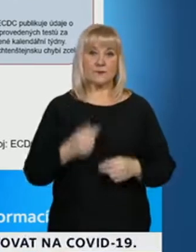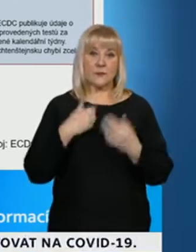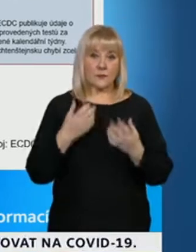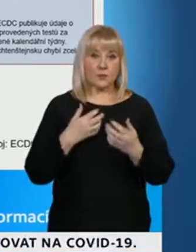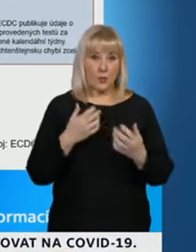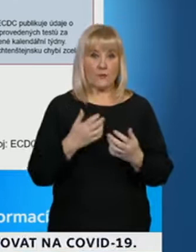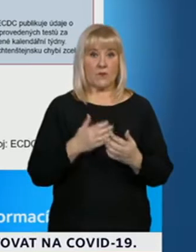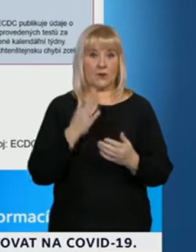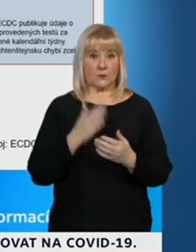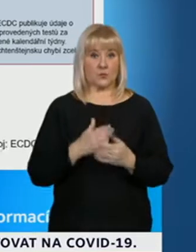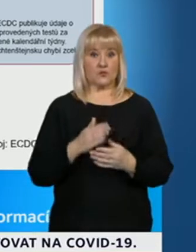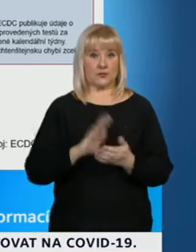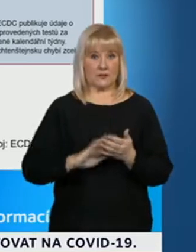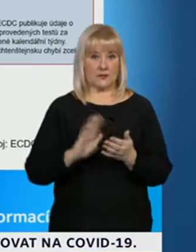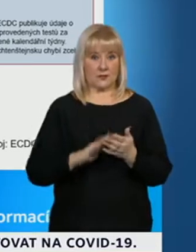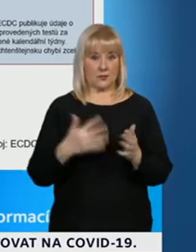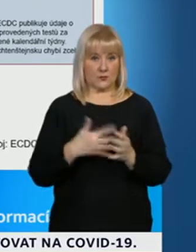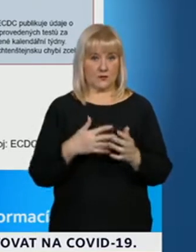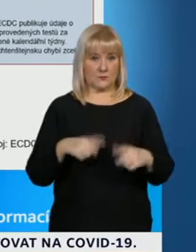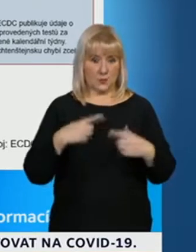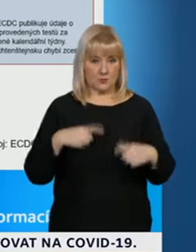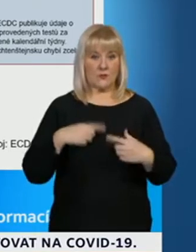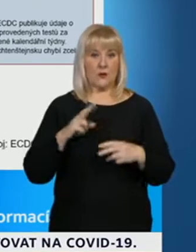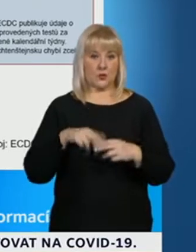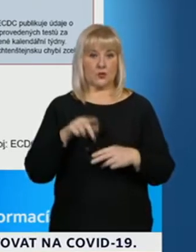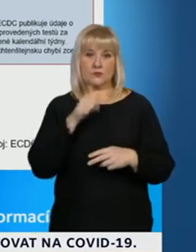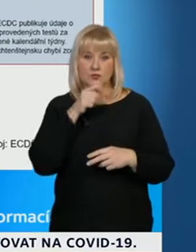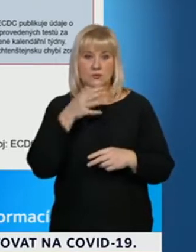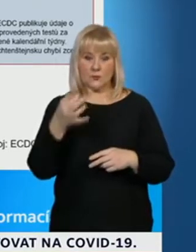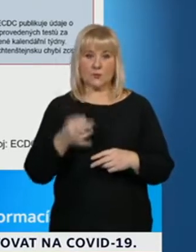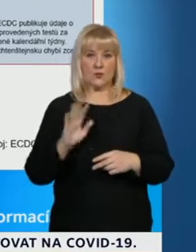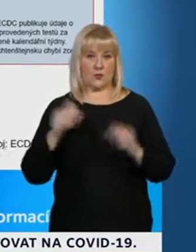nástupem těch antigenních testů se podaří dále snižovat.